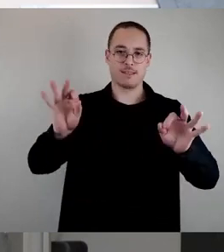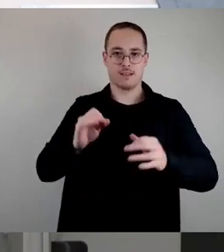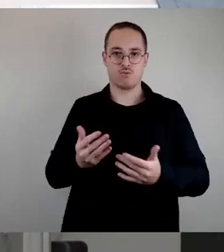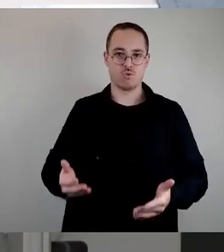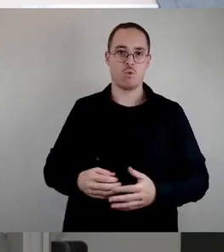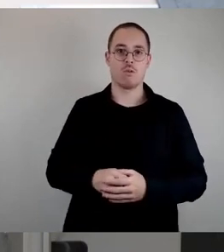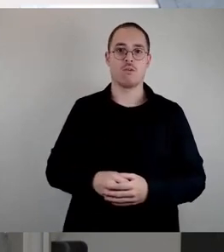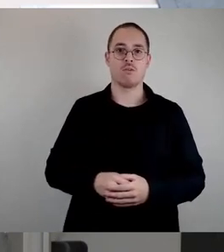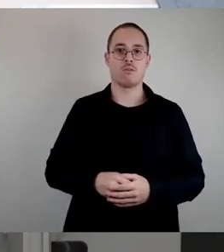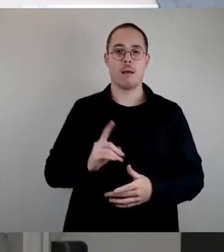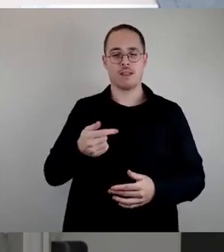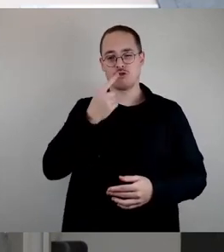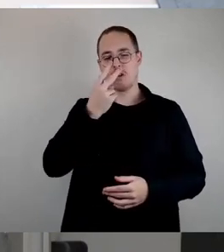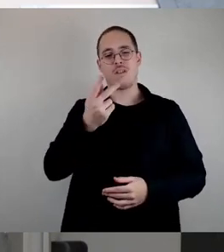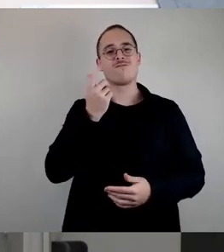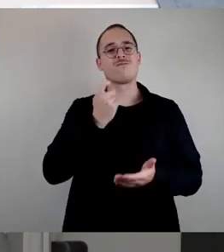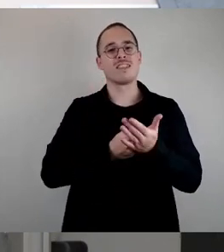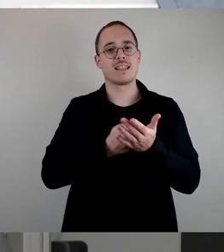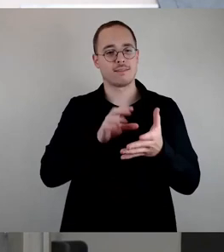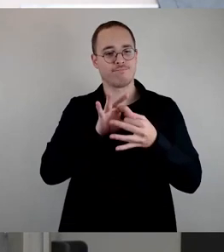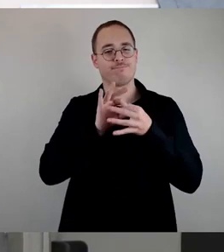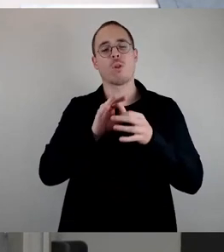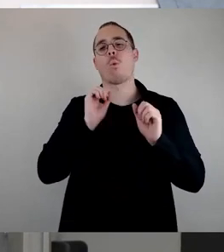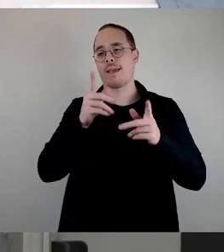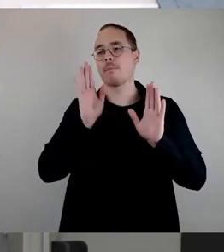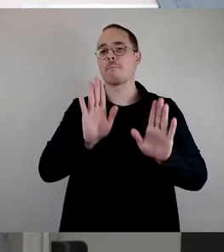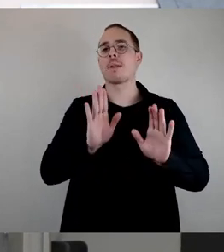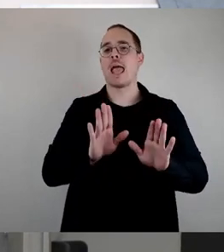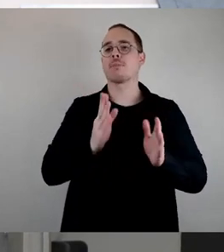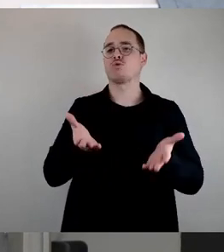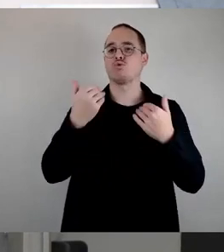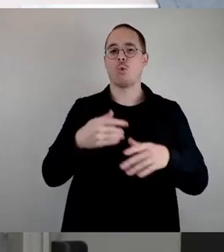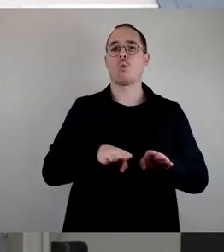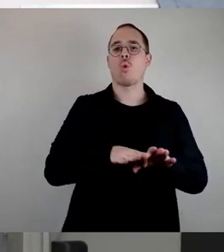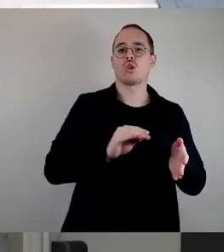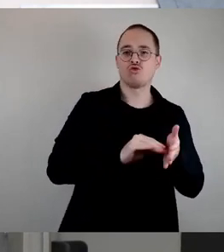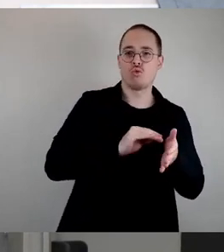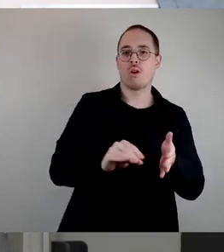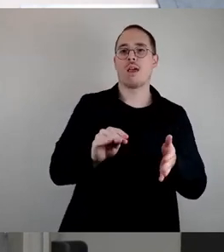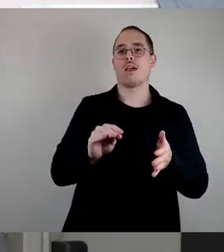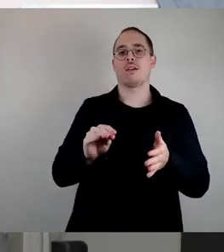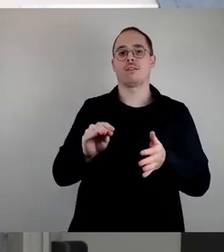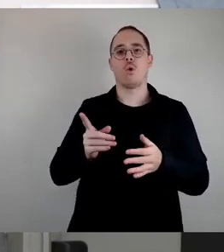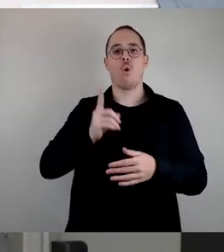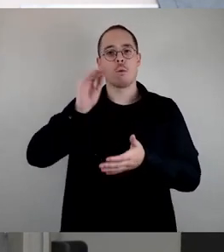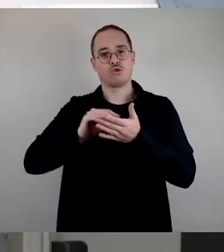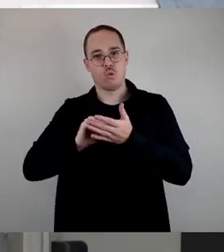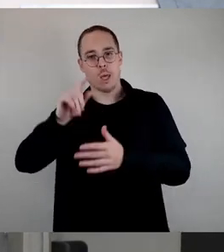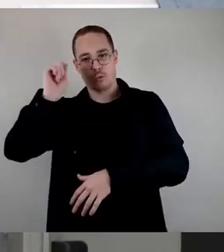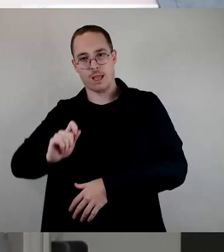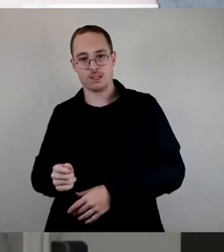Grundschule, Mittelschule, Gymnasium. Der Traum vom längeren gemeinsamen Lernen, keine Trennung nach Klasse 4 und der theoretischen